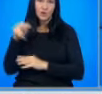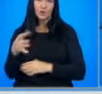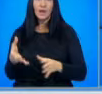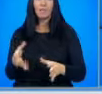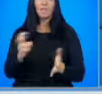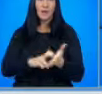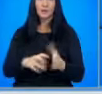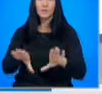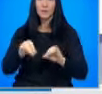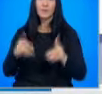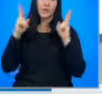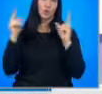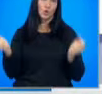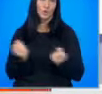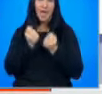действия по случая.